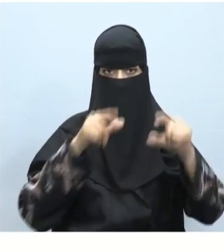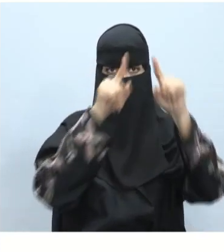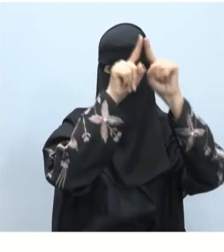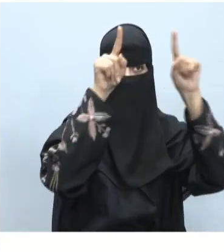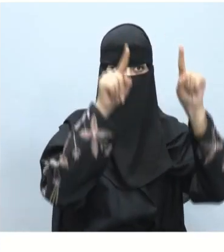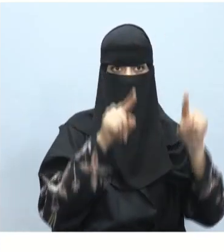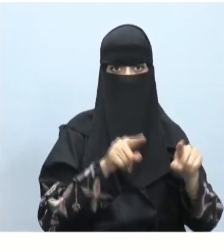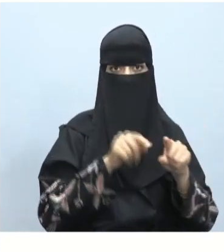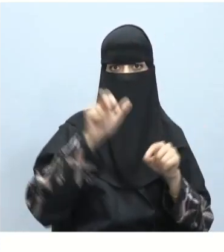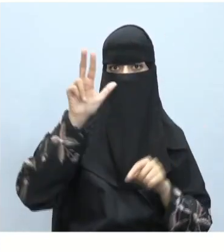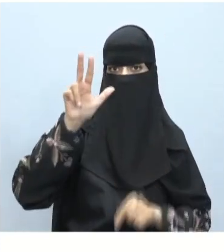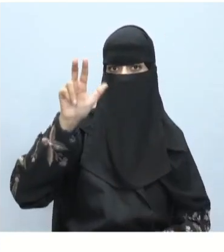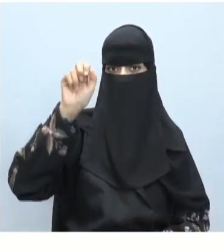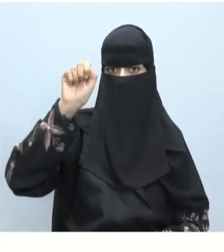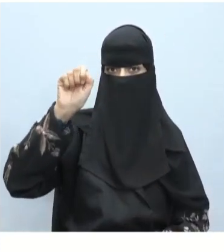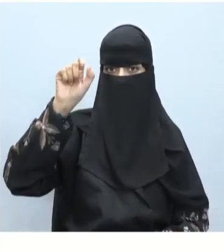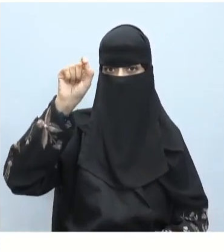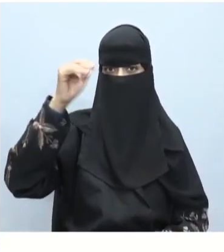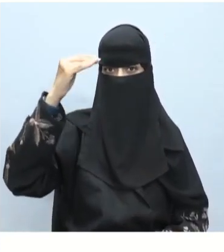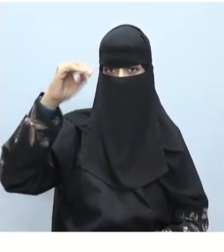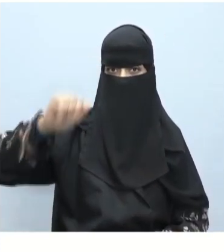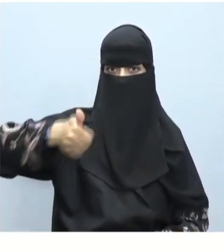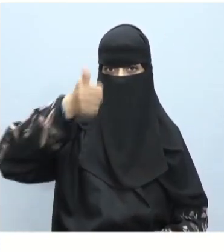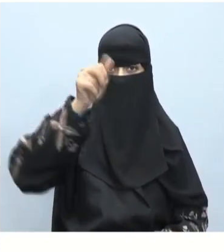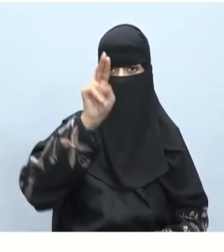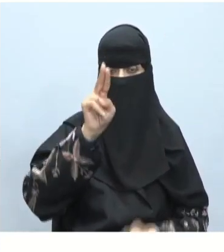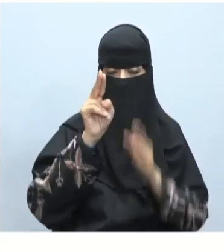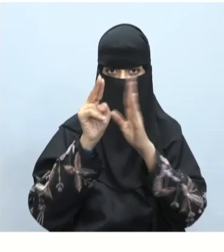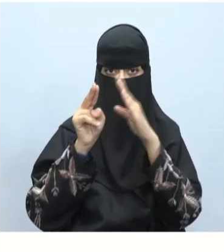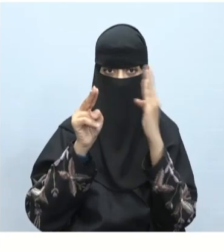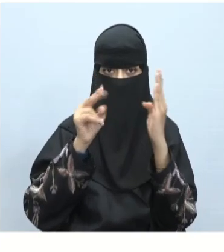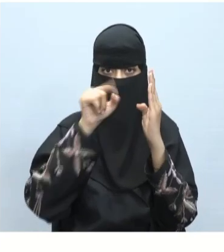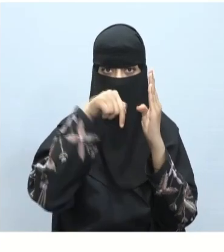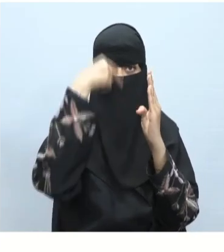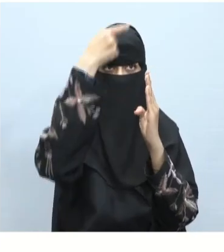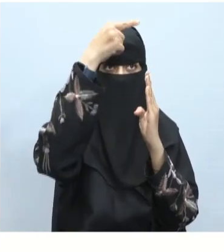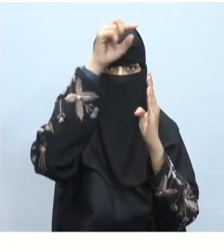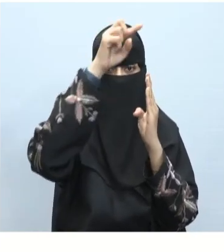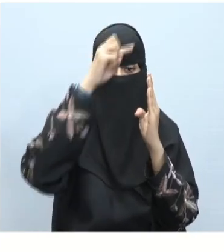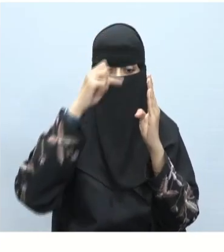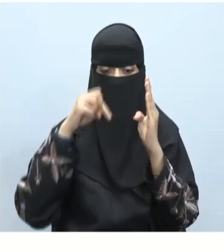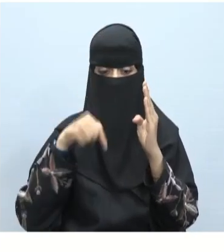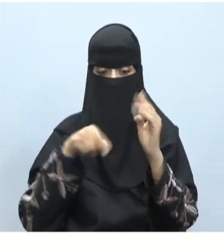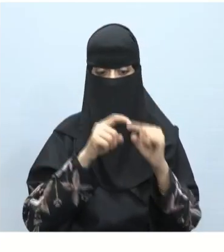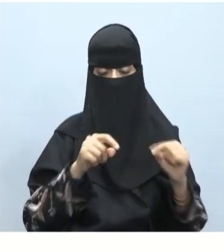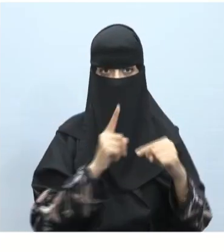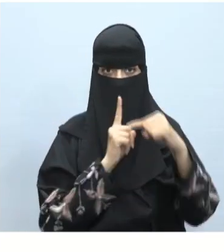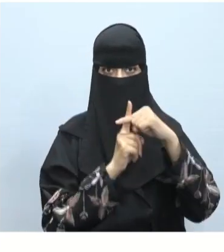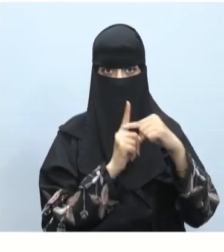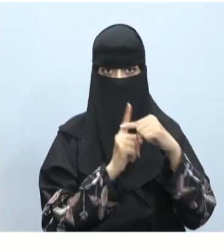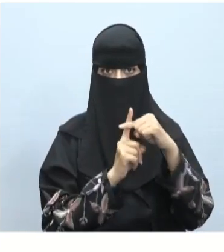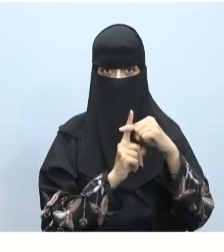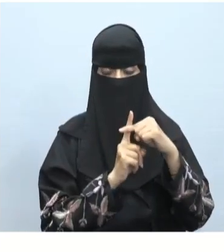الصفحات موجود في هذه المنطقة وبعد ذلك نضغط على علامة الإضافة علامة